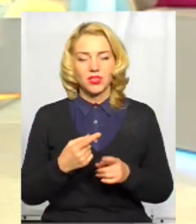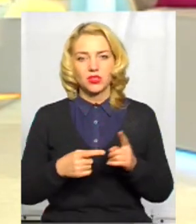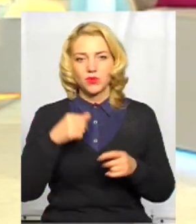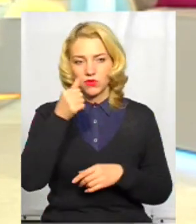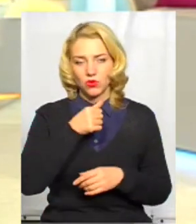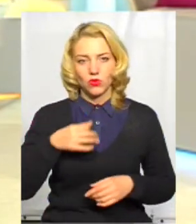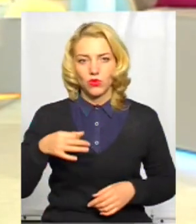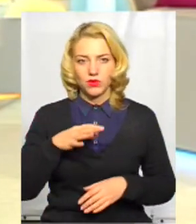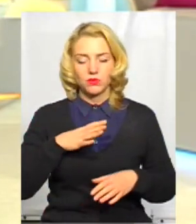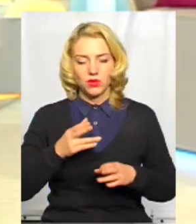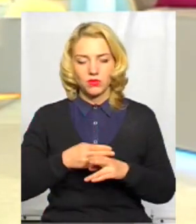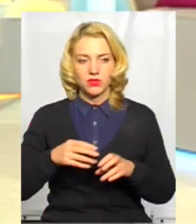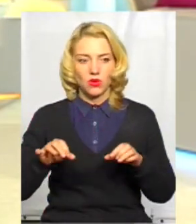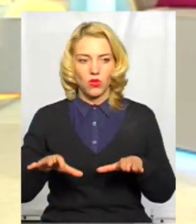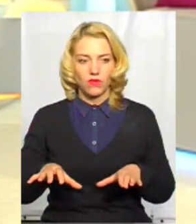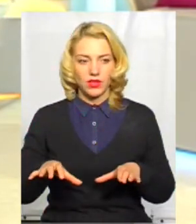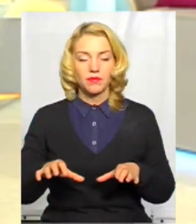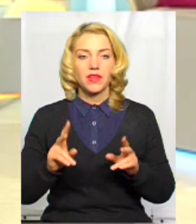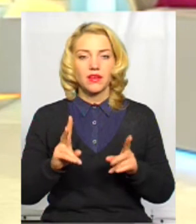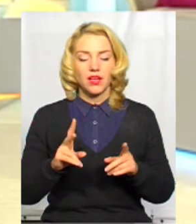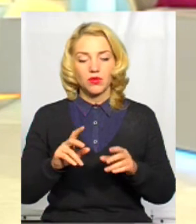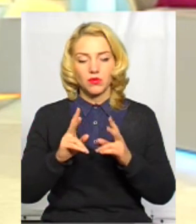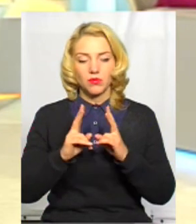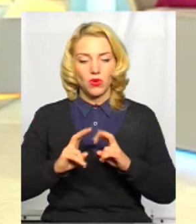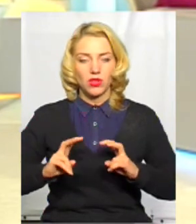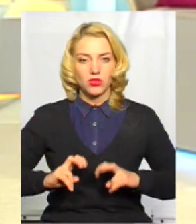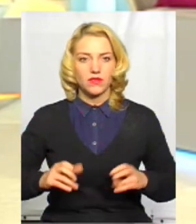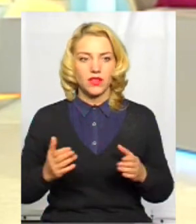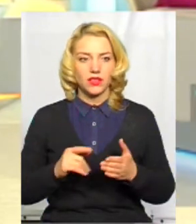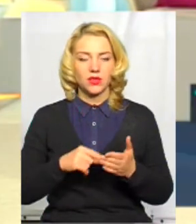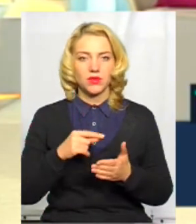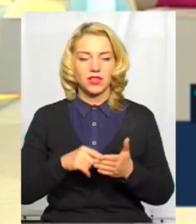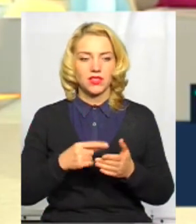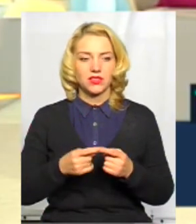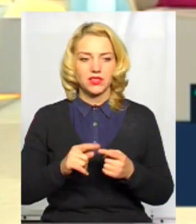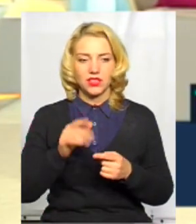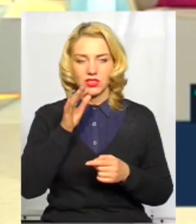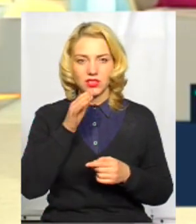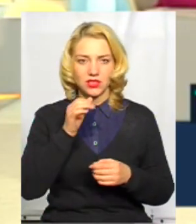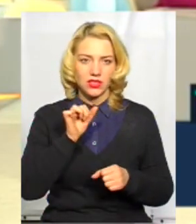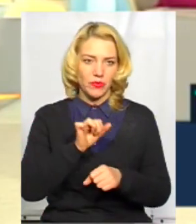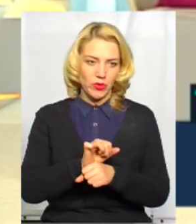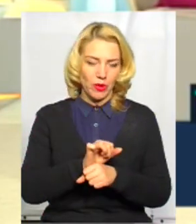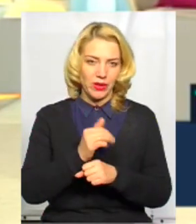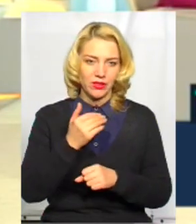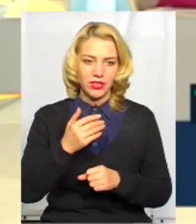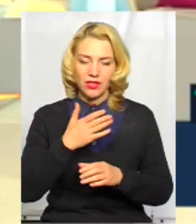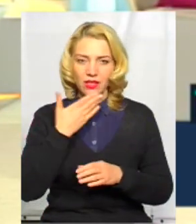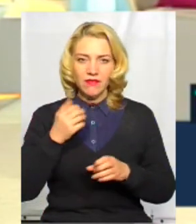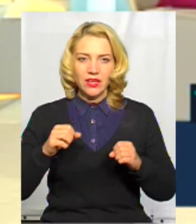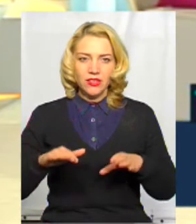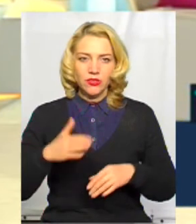область була без голови. От проаналізували вже, які питання за цей час застопрились, не вирішувалися?